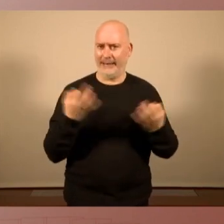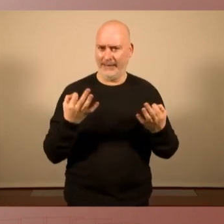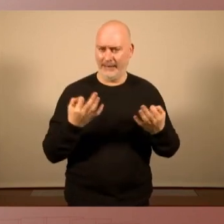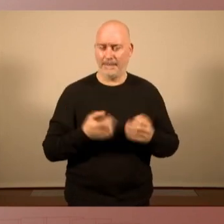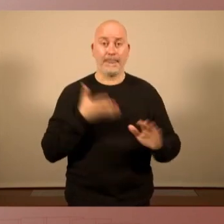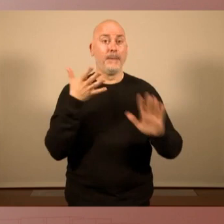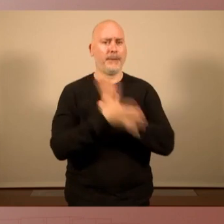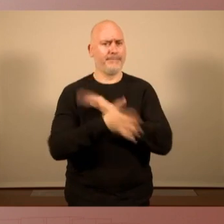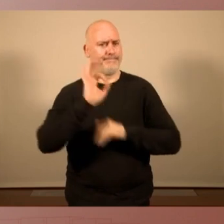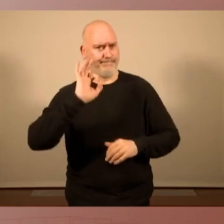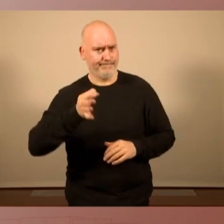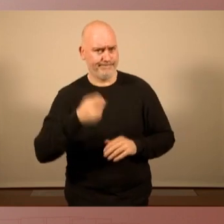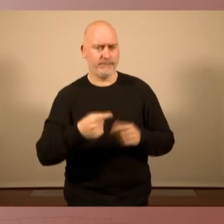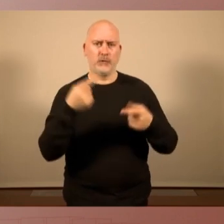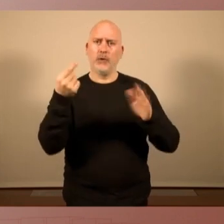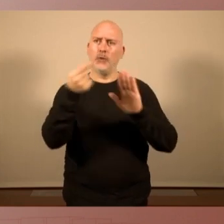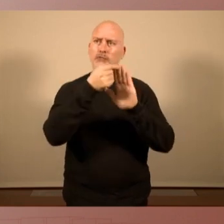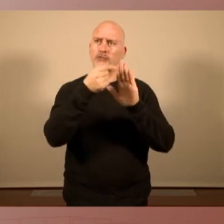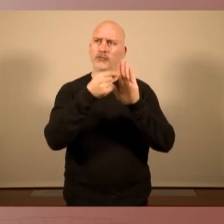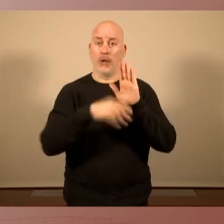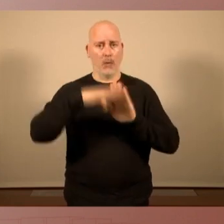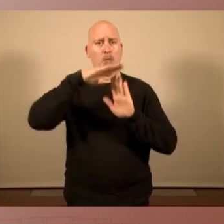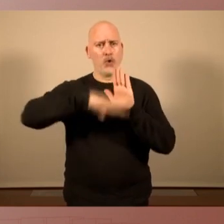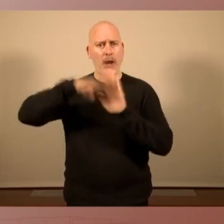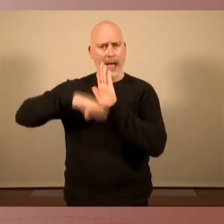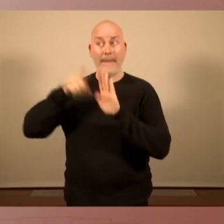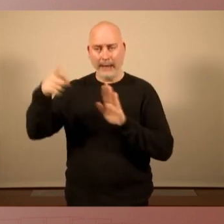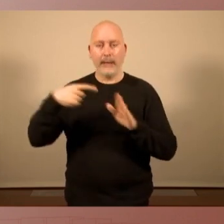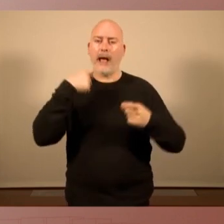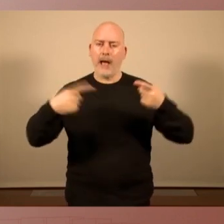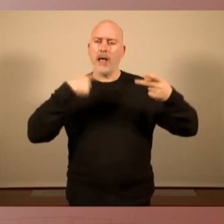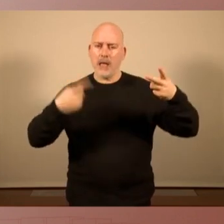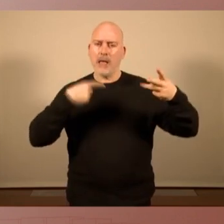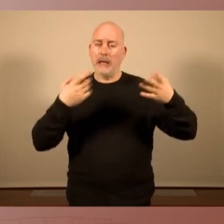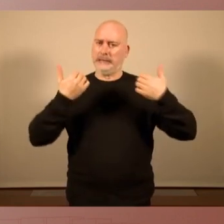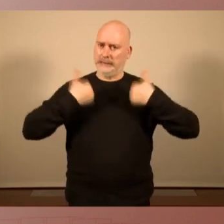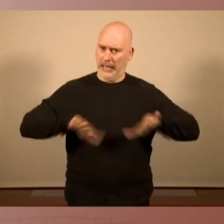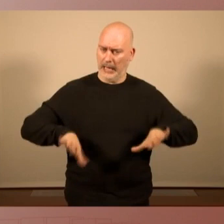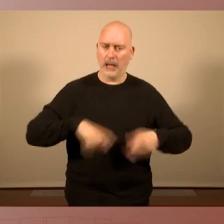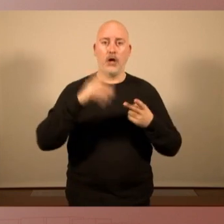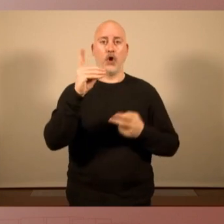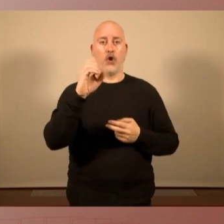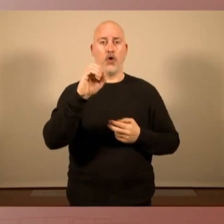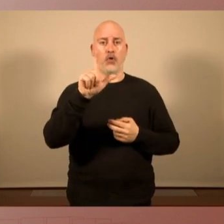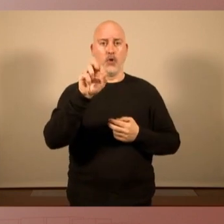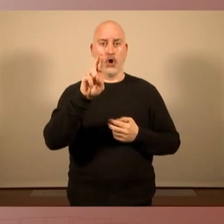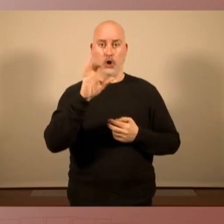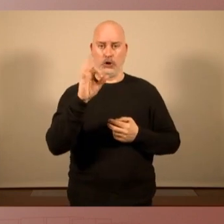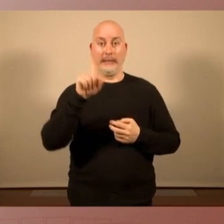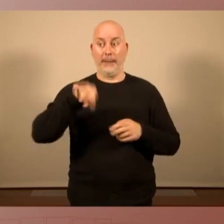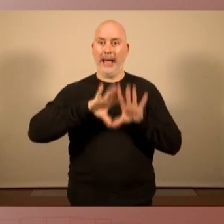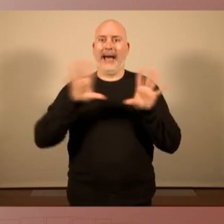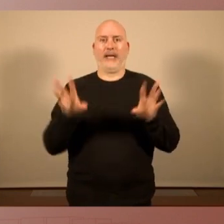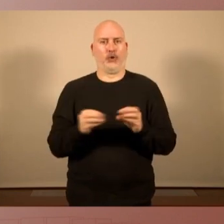ha un seguit de punts programàtics que vostè ha anat esmentant, que la Dolors també ha resumit,